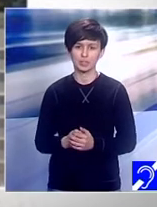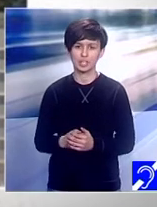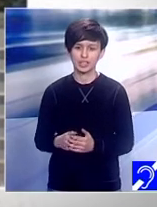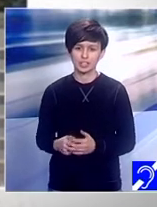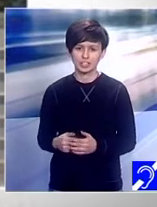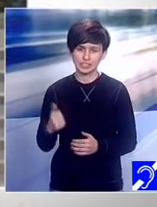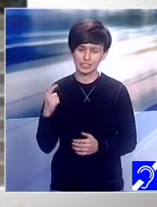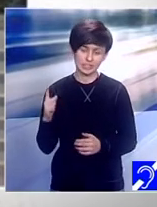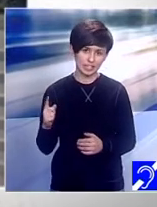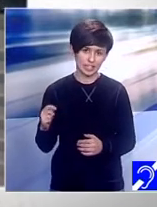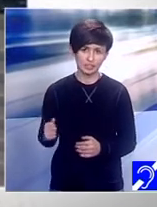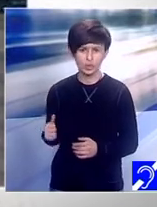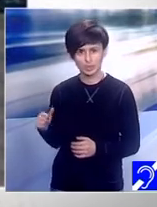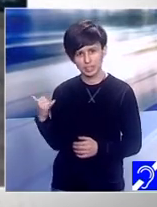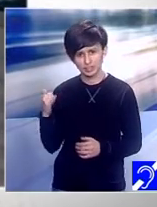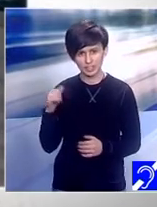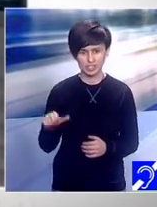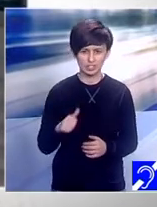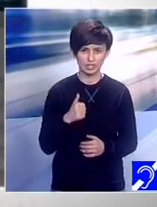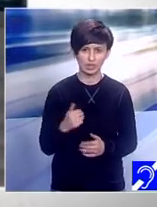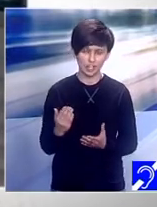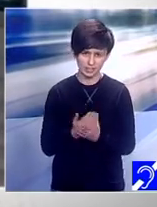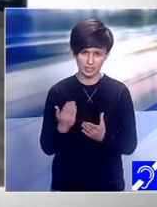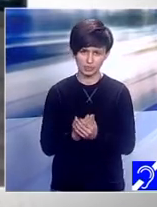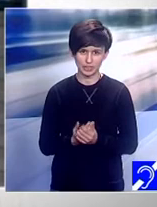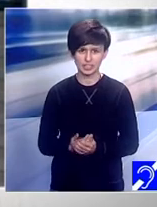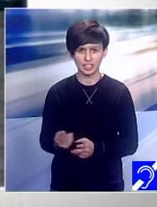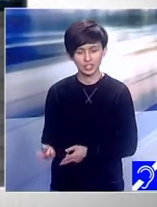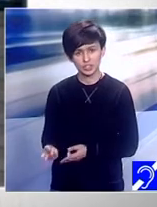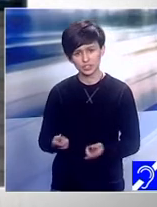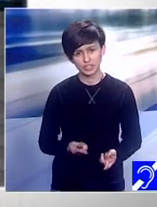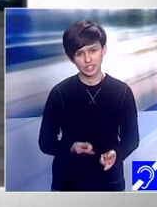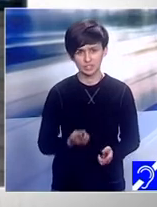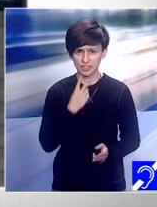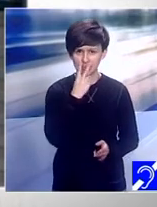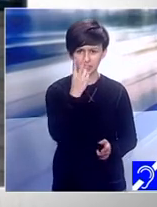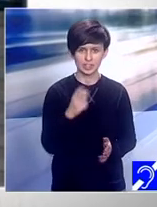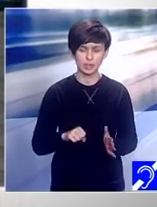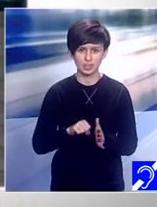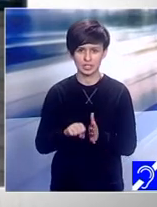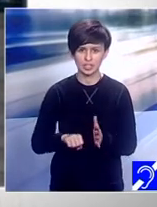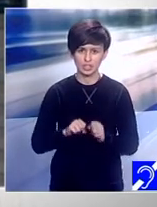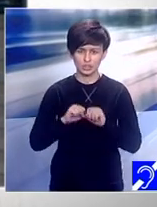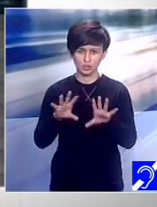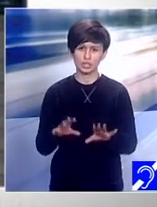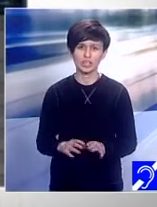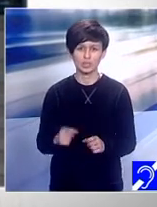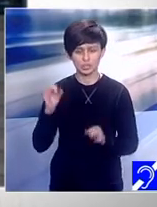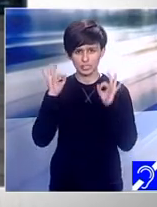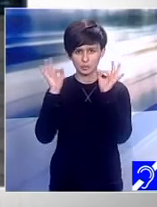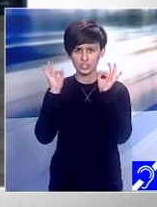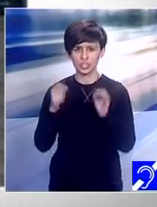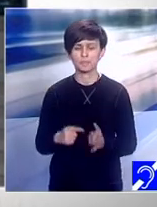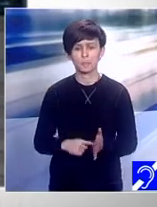această poveste puțin mai târziu, acum însă vă invit să urmărim jurnal special cu știri din zona dizabilității prezentate de colegul nostru, Bogdan